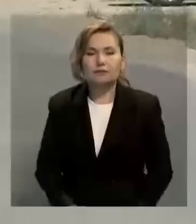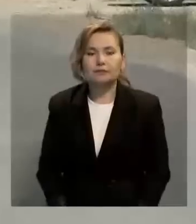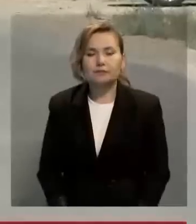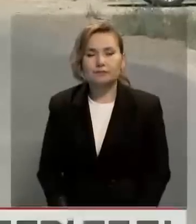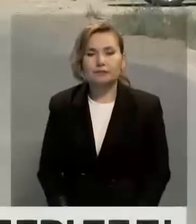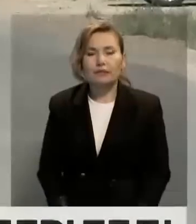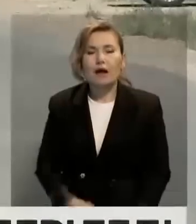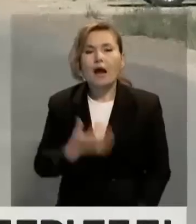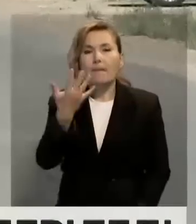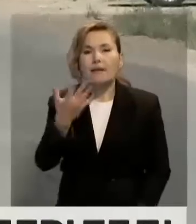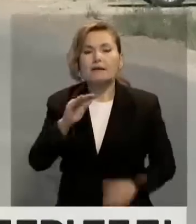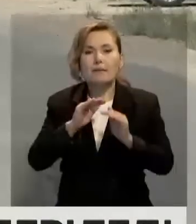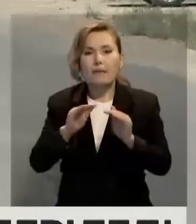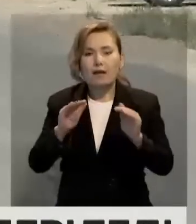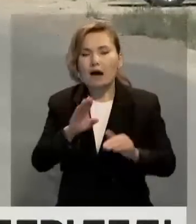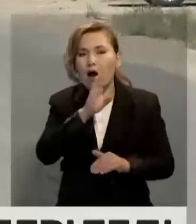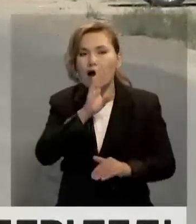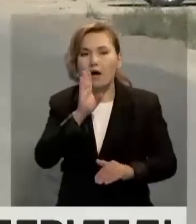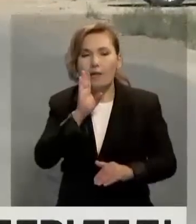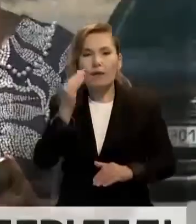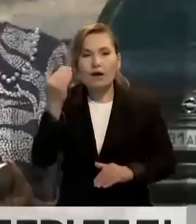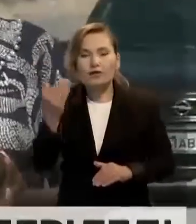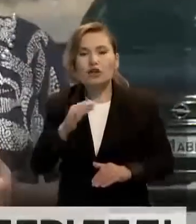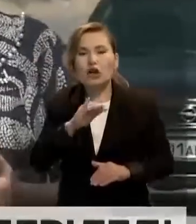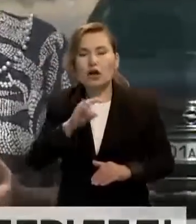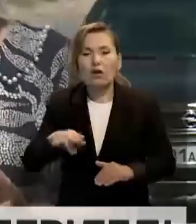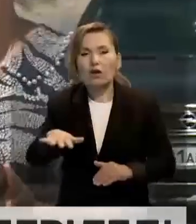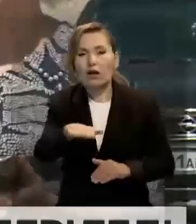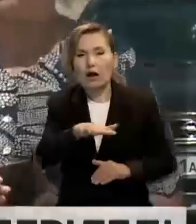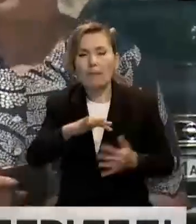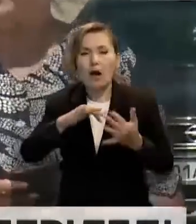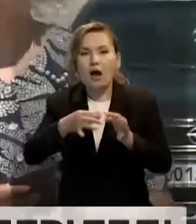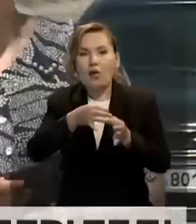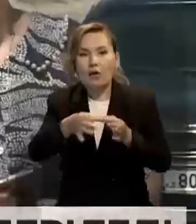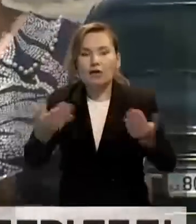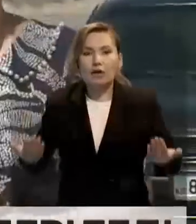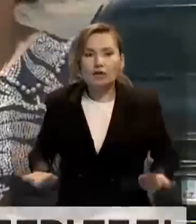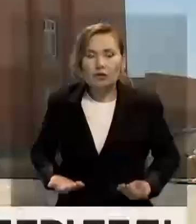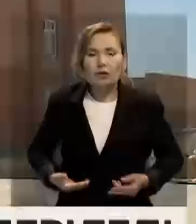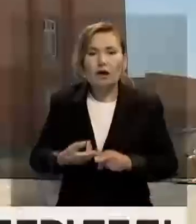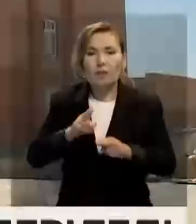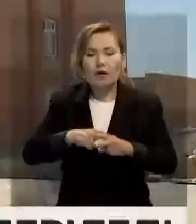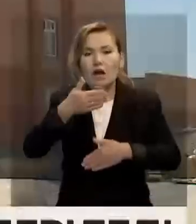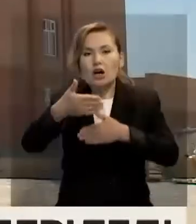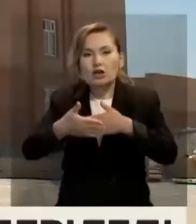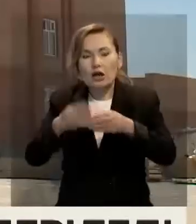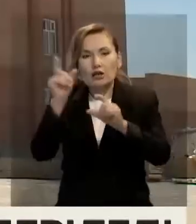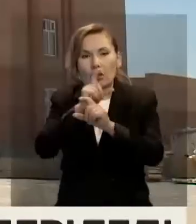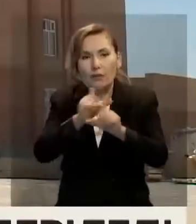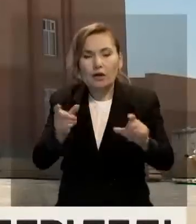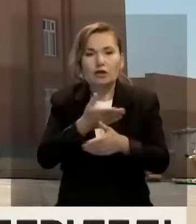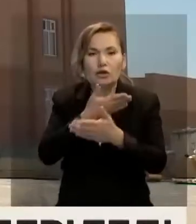Бес баланың анасы Гүлінас Сапарбек қызы жаңа ғорған кентінің жаңа ұқшамаудандарының бірінде тұрады. Жақын маңда оқу-ошағы